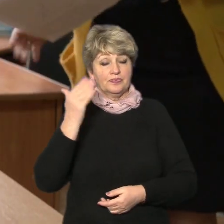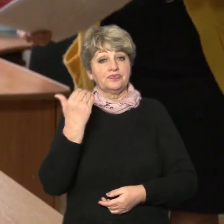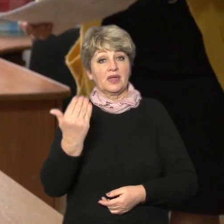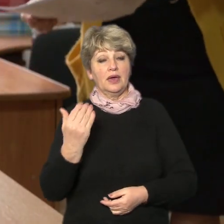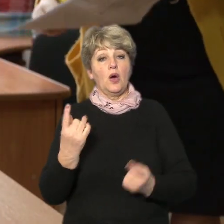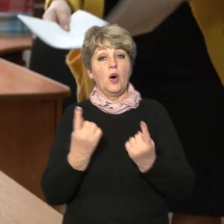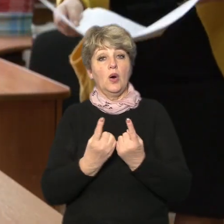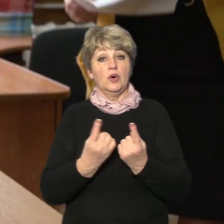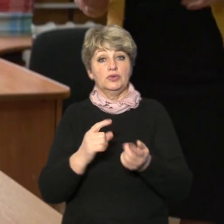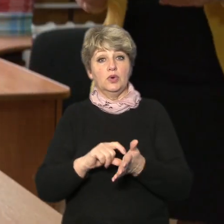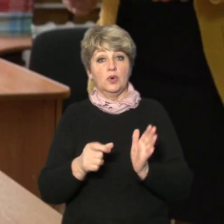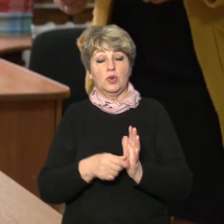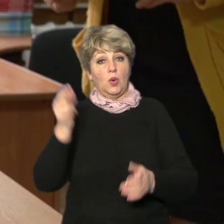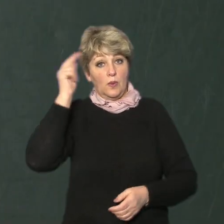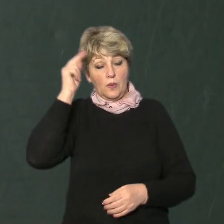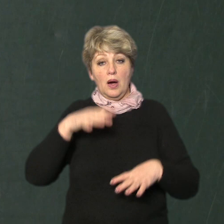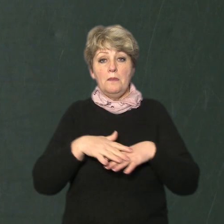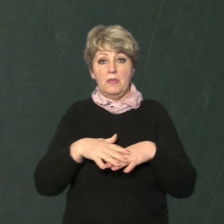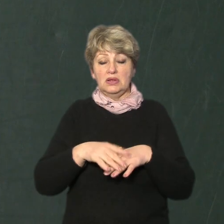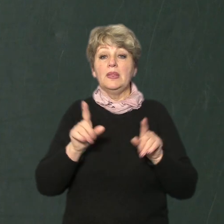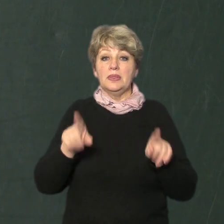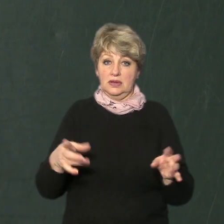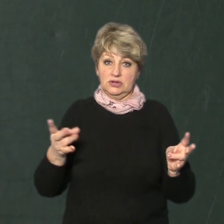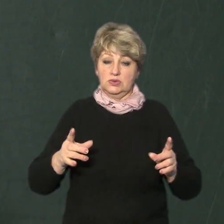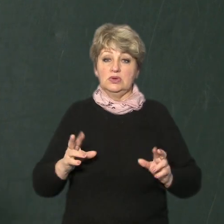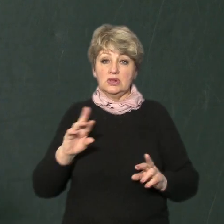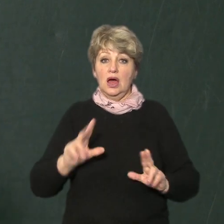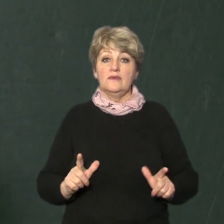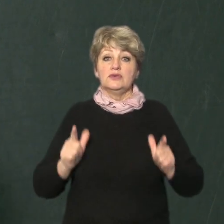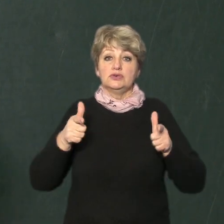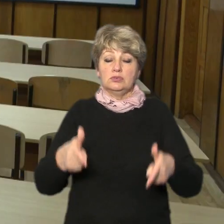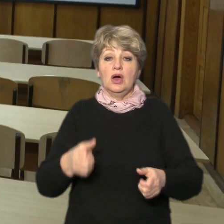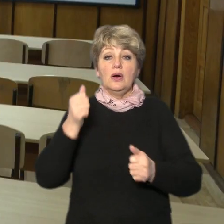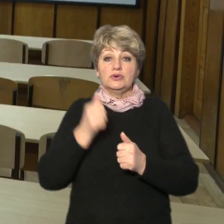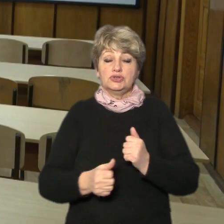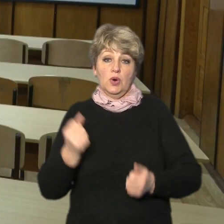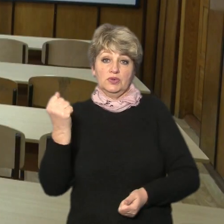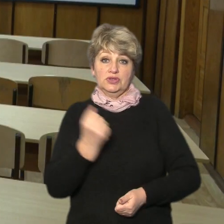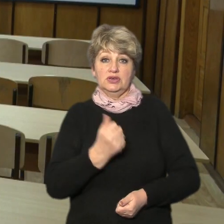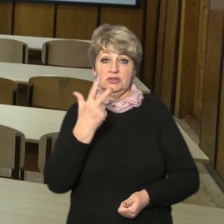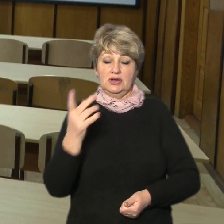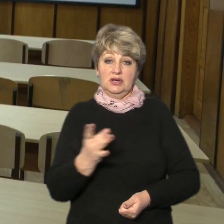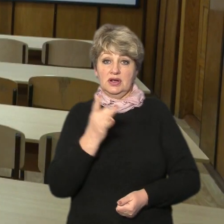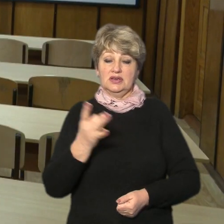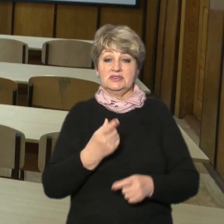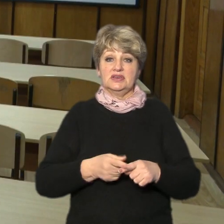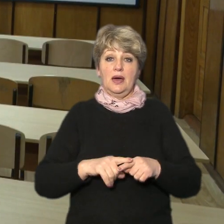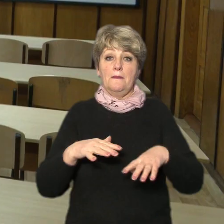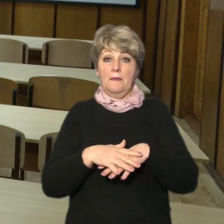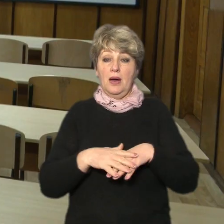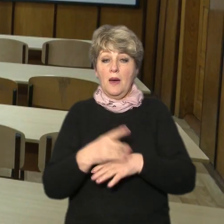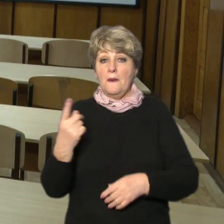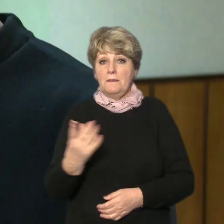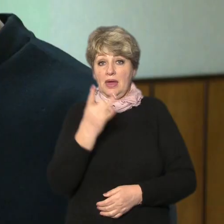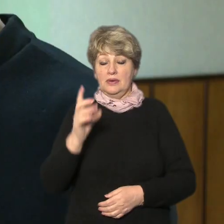Єгора Волошина вивчення математики теж потрібне для вступу говорить що тижня у них три уроки цього предмету і це вперше з 1 вересня він